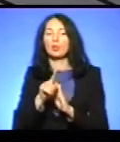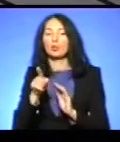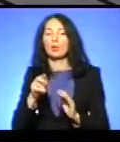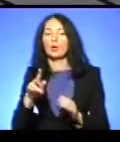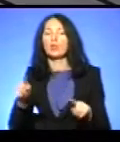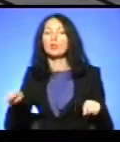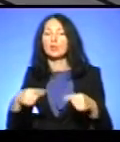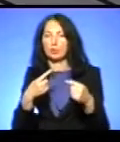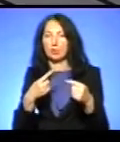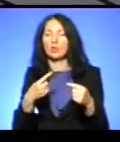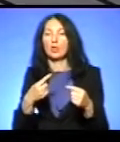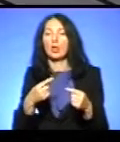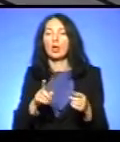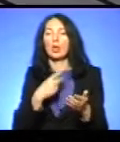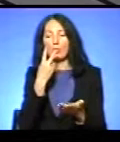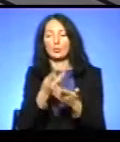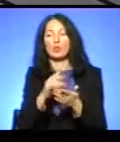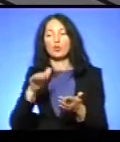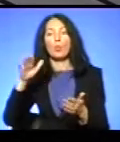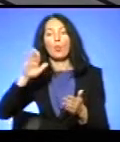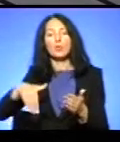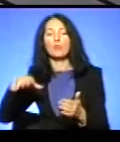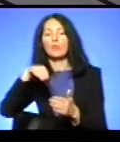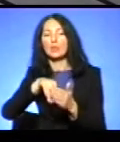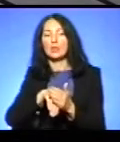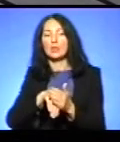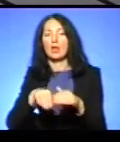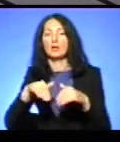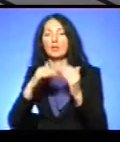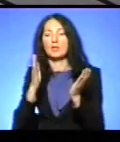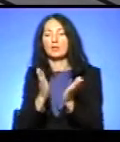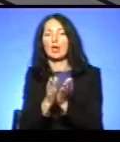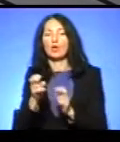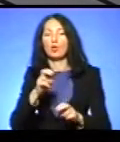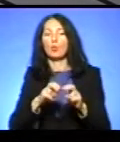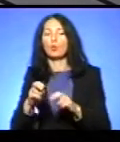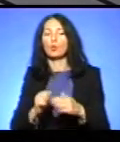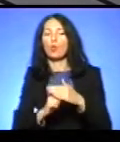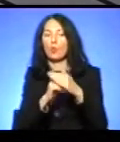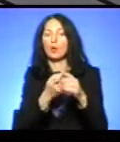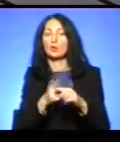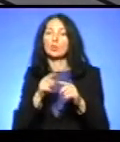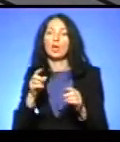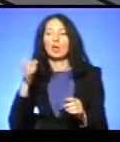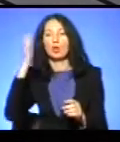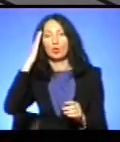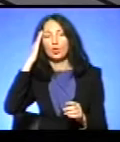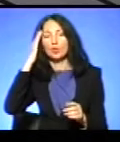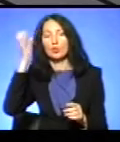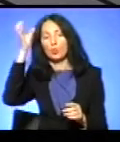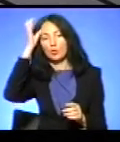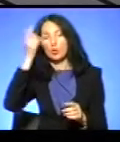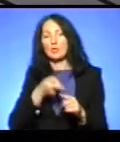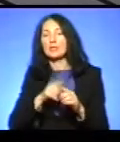засновували, передбачала, що потім влиття в загальну пошукову базу. Власне, але